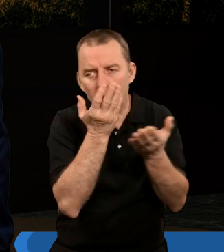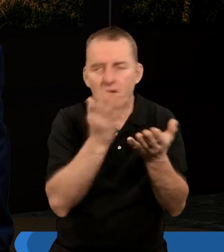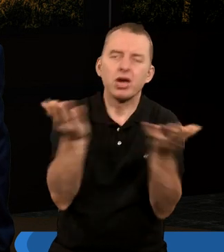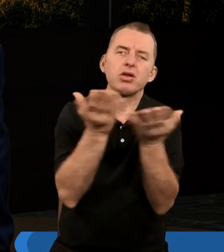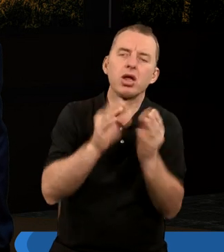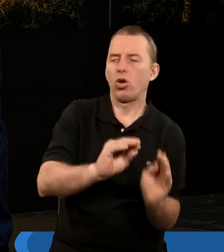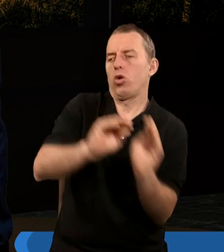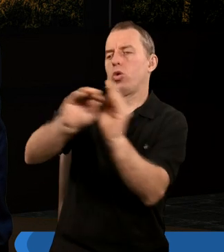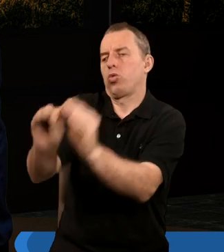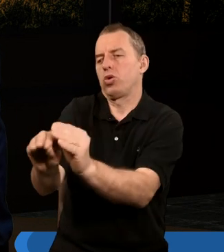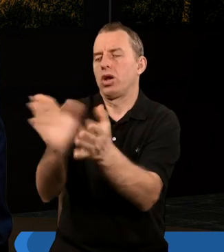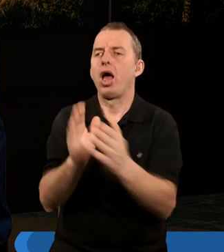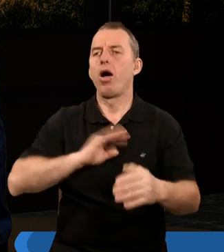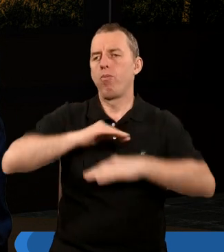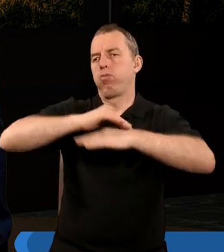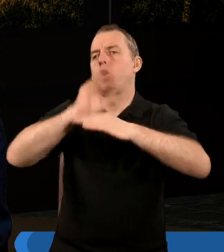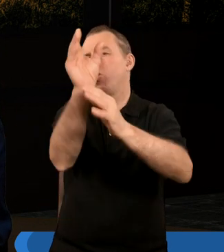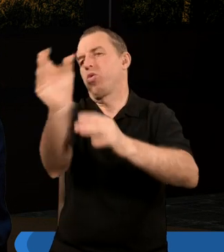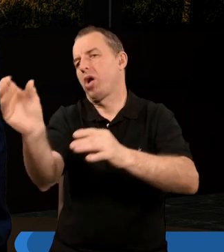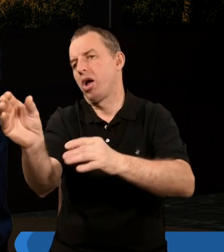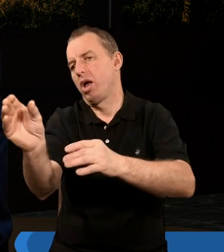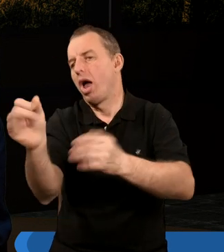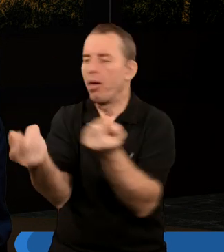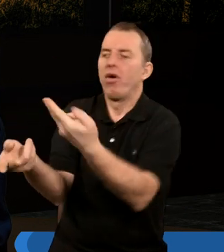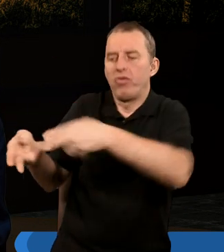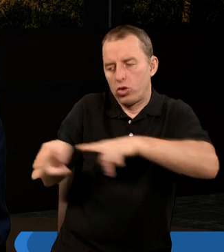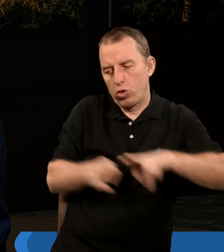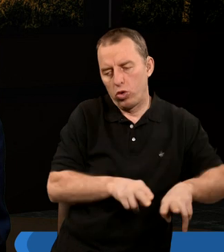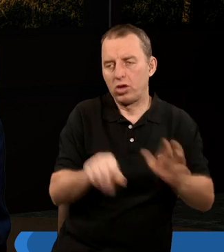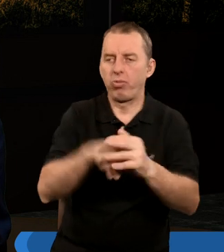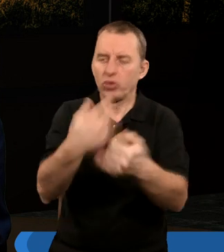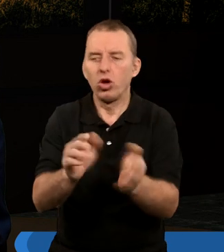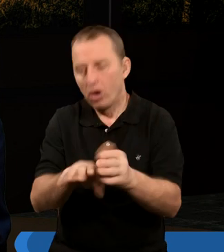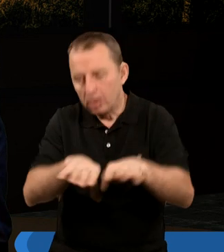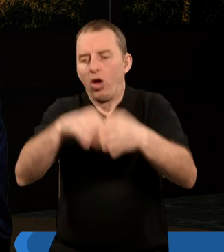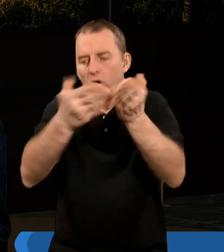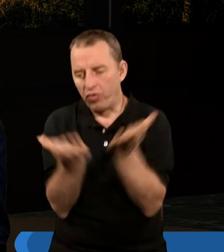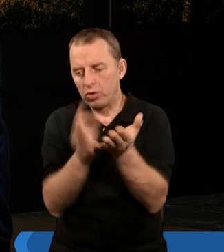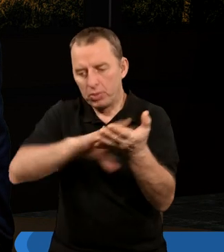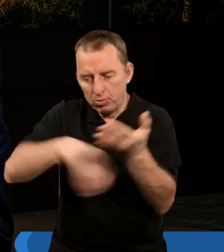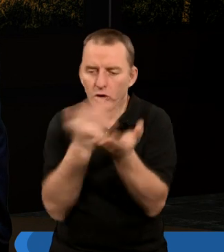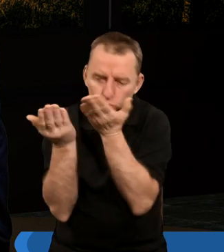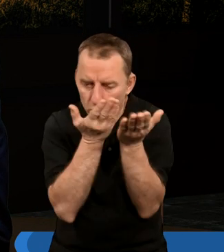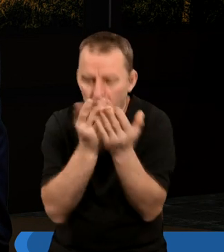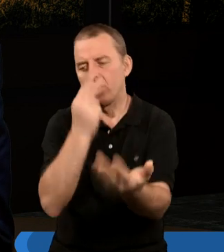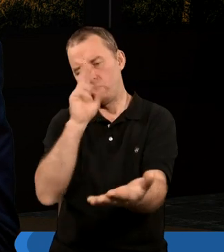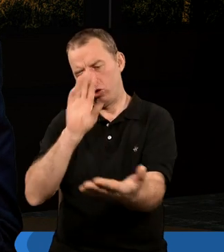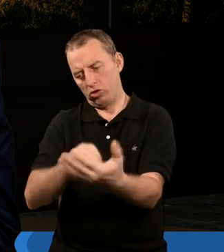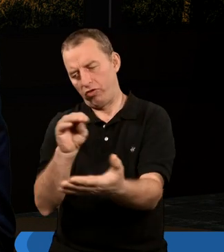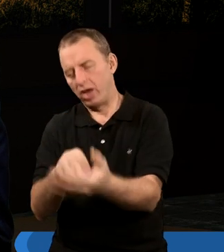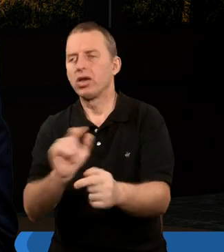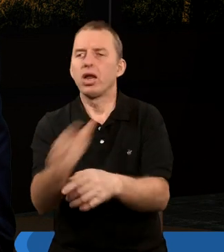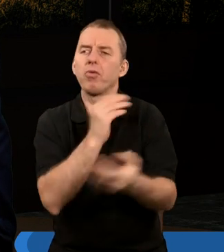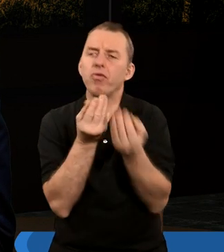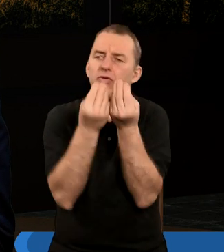ale może gdzieś odstawili na półkę, żeby wrócić do jej czytania i zobaczyć, doświadczyć samemu